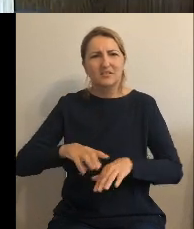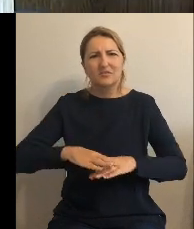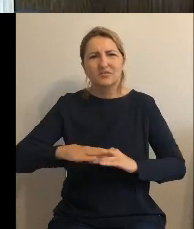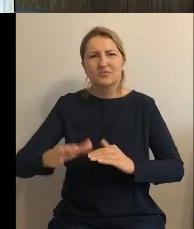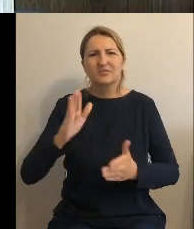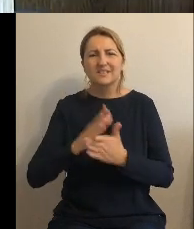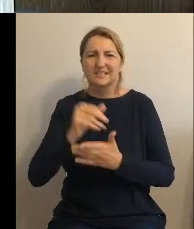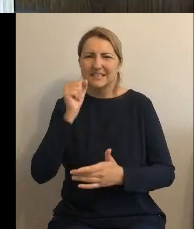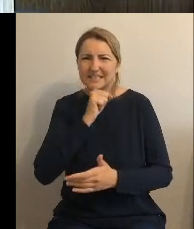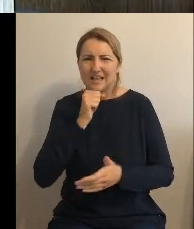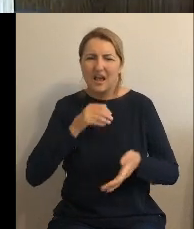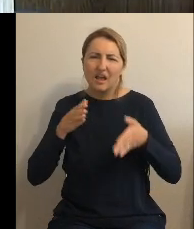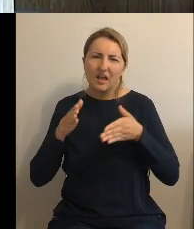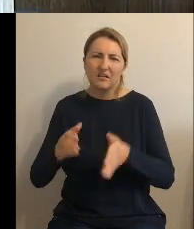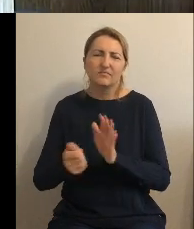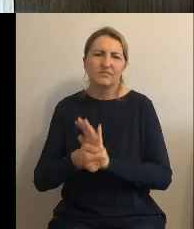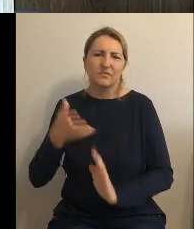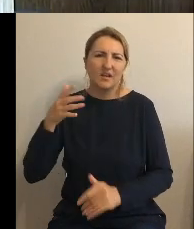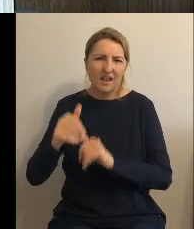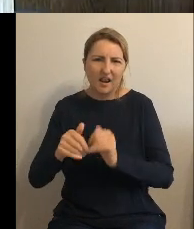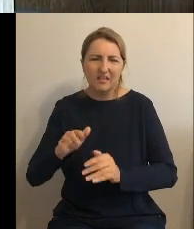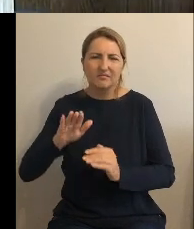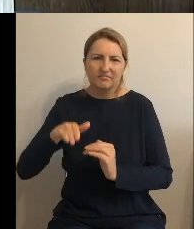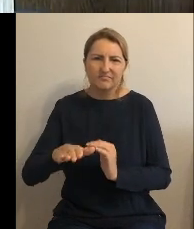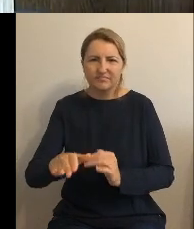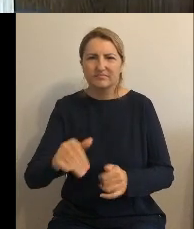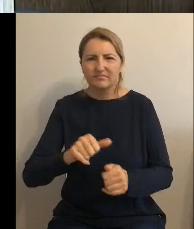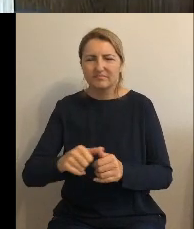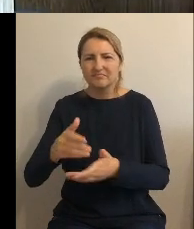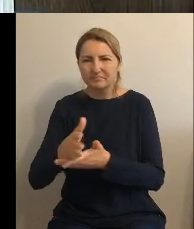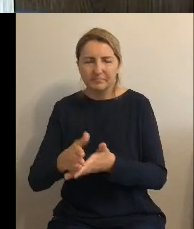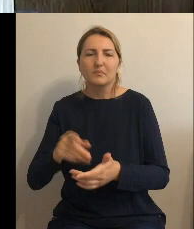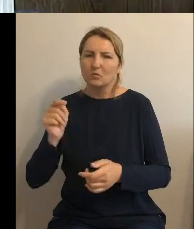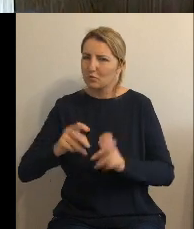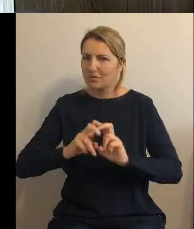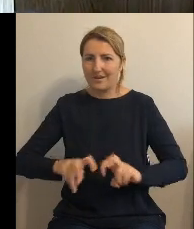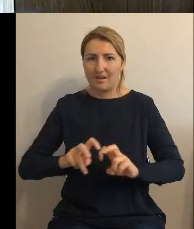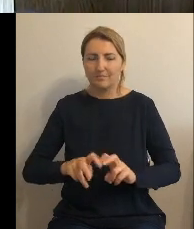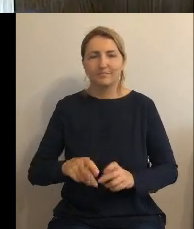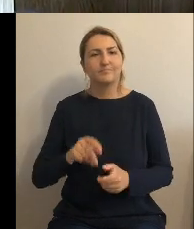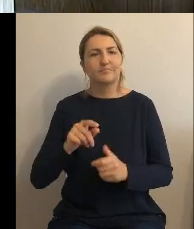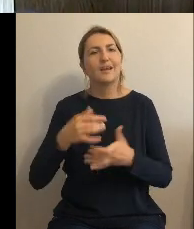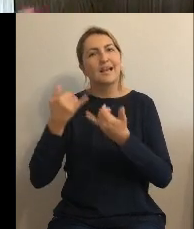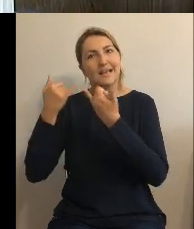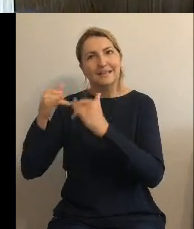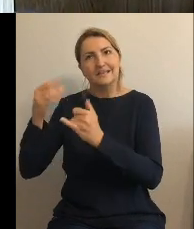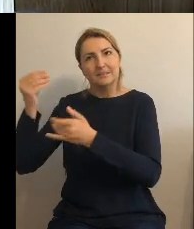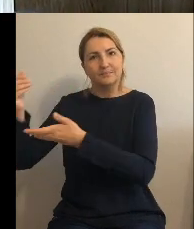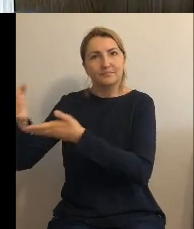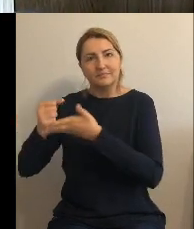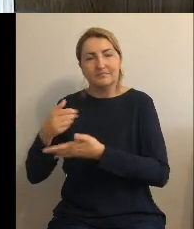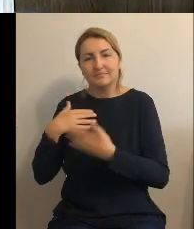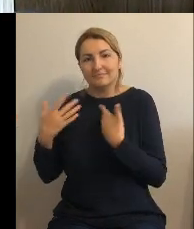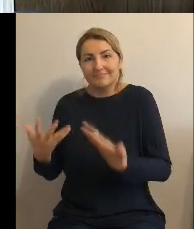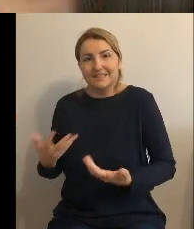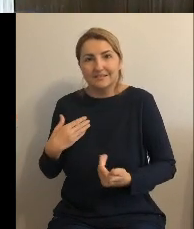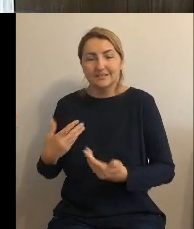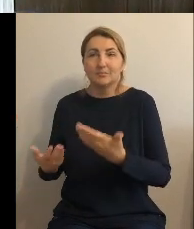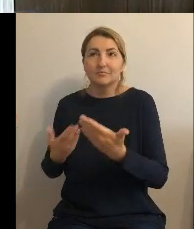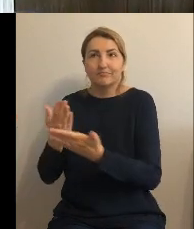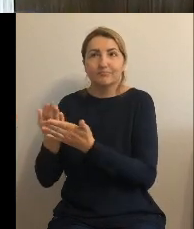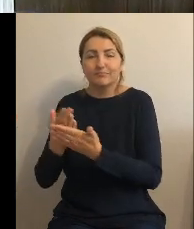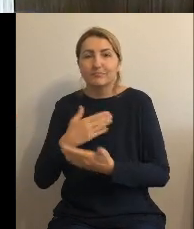kilka lat i też wymaga remontu. Tutaj z innych środków chcemy jeszcze skorzystać. Jeżeli byłaby